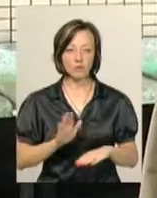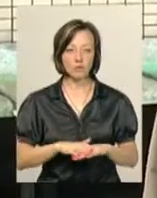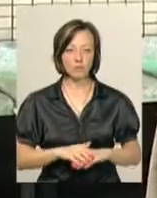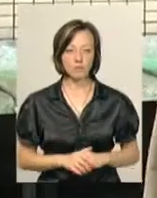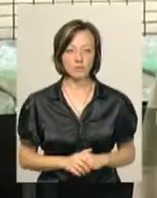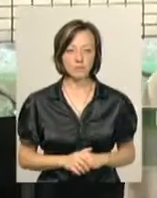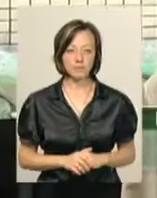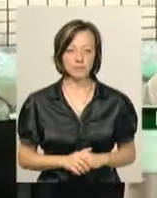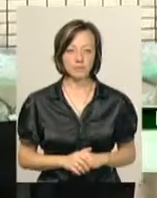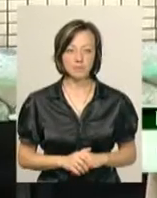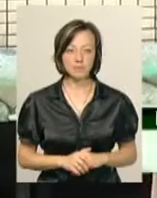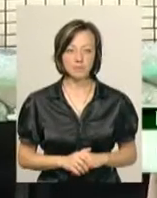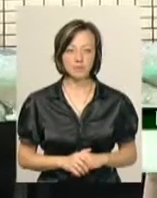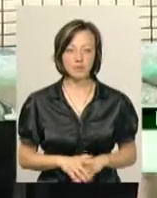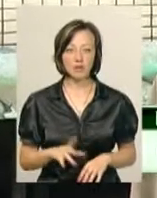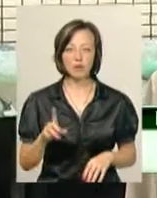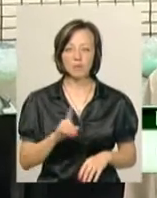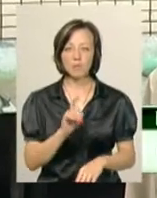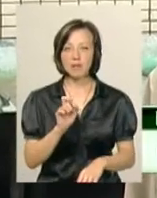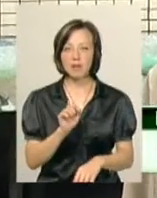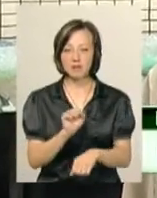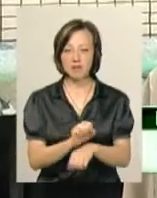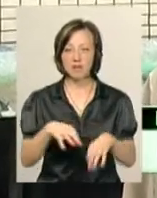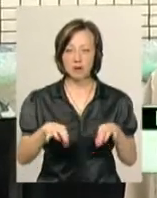Стоянки, щоб не стало де-небудь, людям було як пройти.